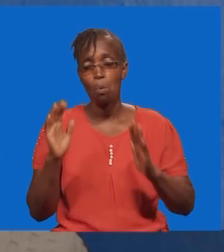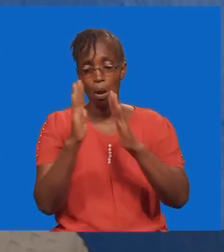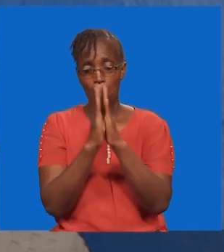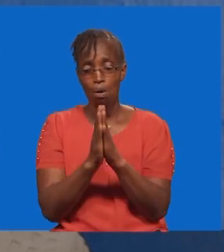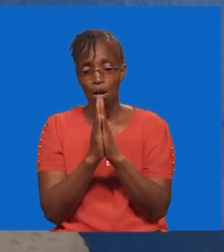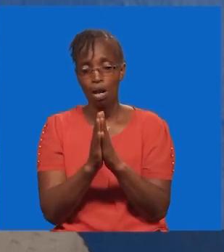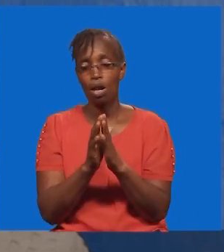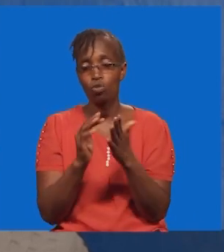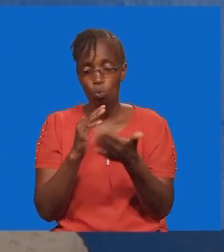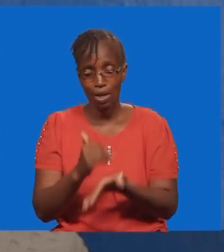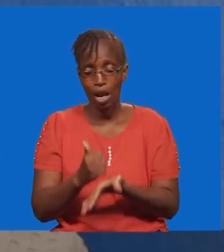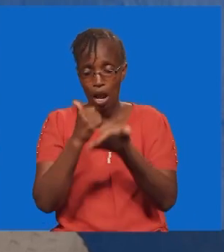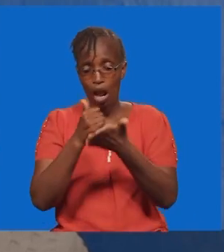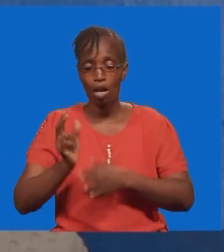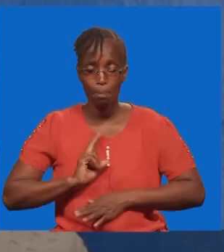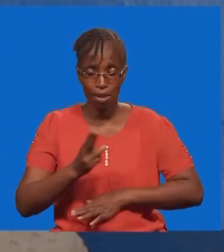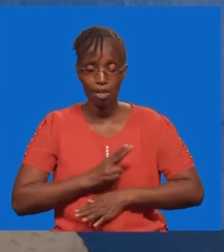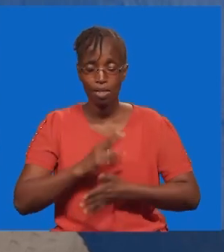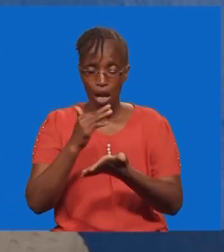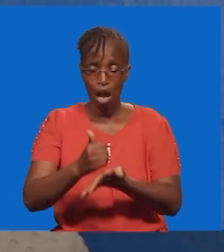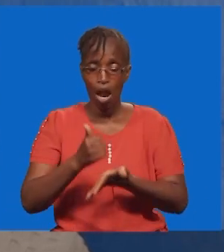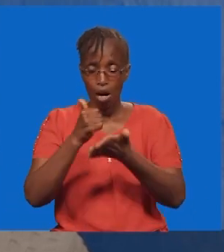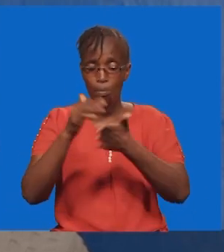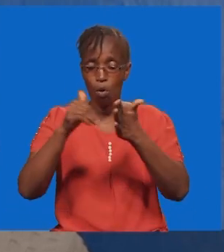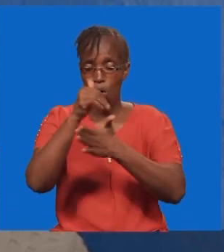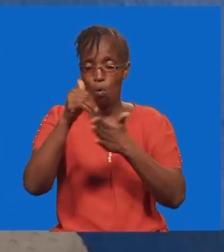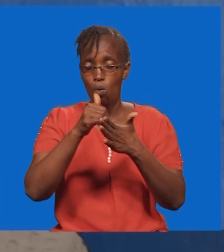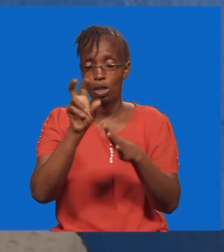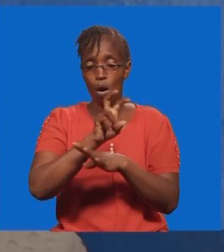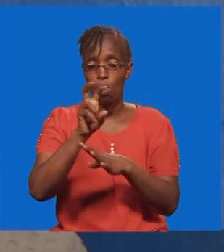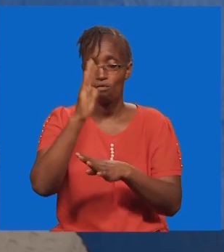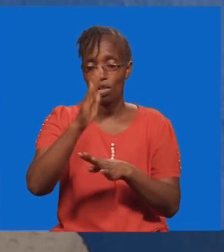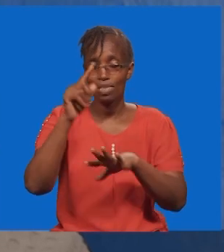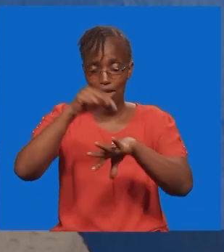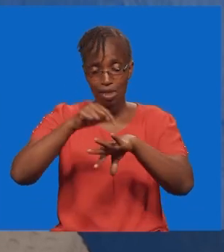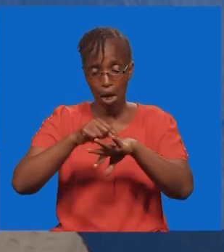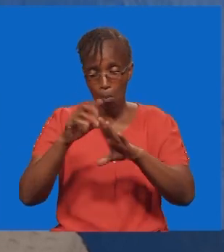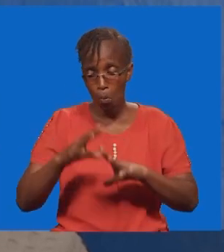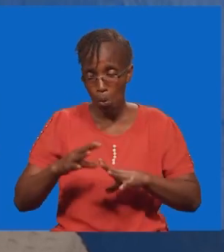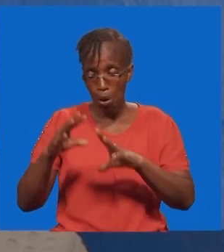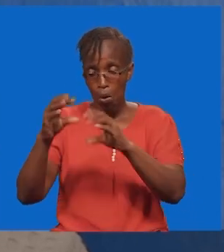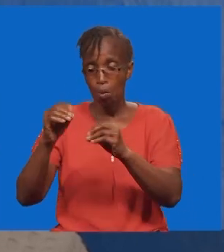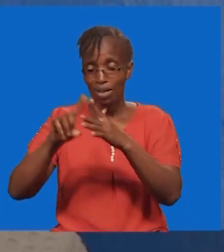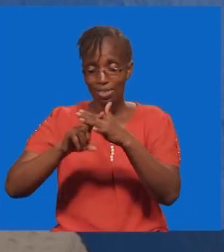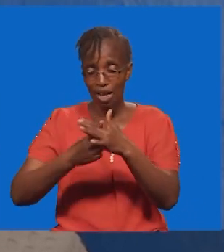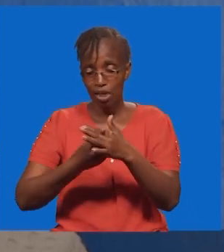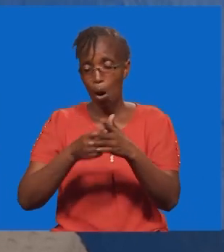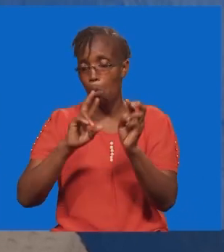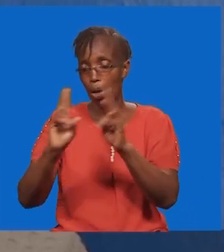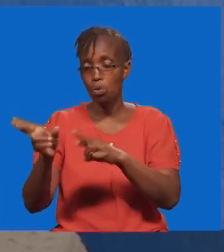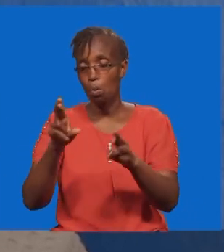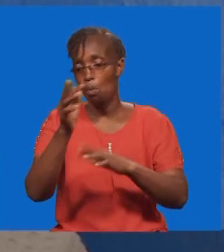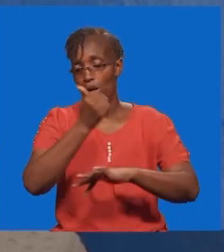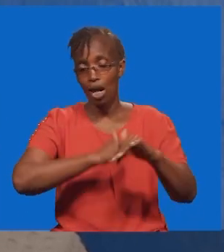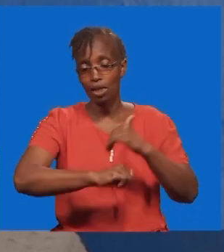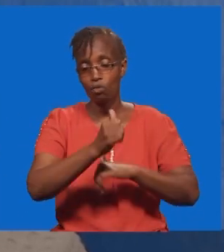mungine. Tunakuomba utusaindie sana. Saindia mtanza manji wangu. Anapo ondoka. Anapo anzisha